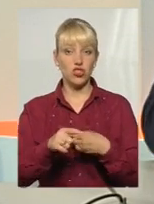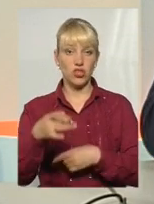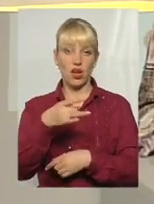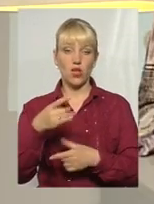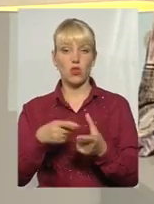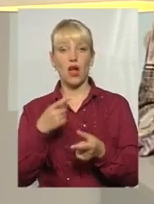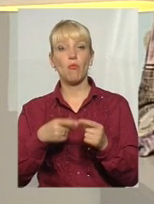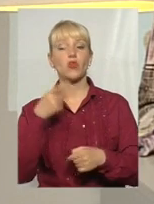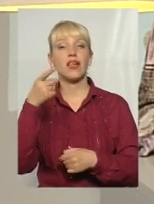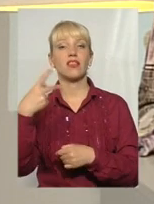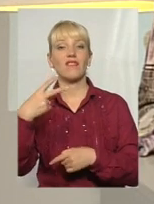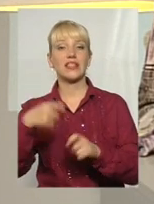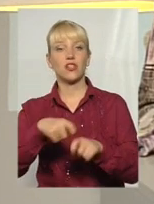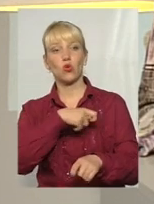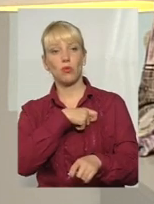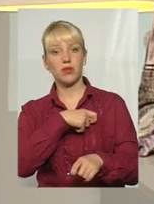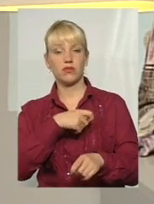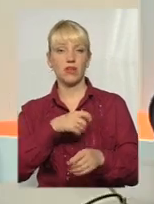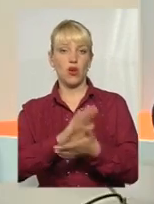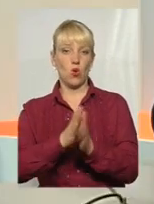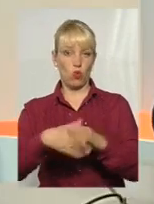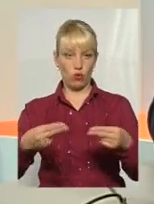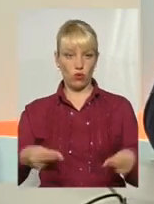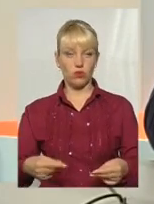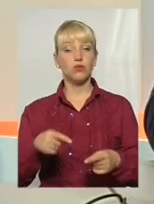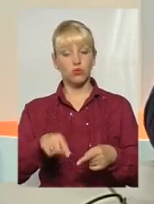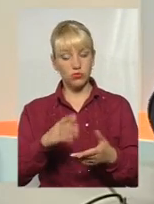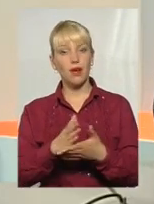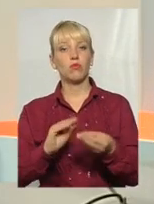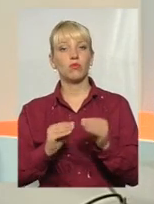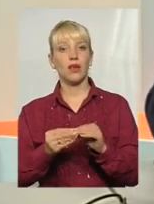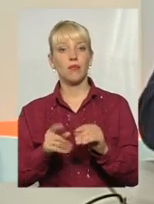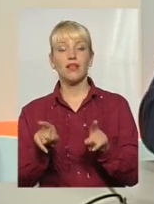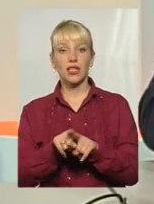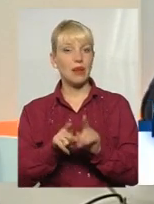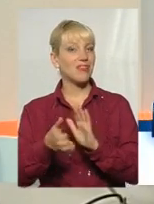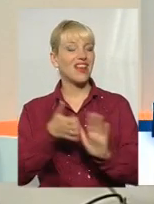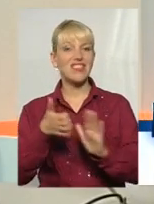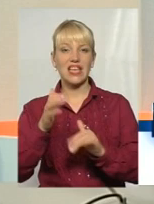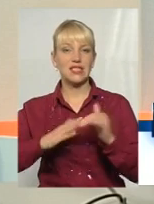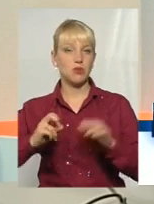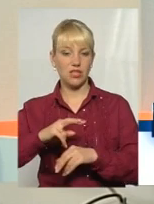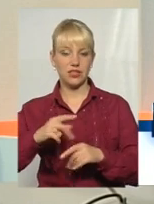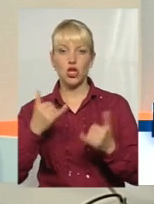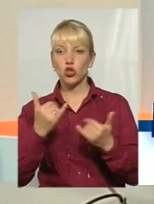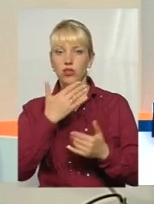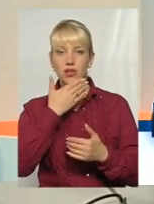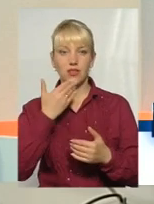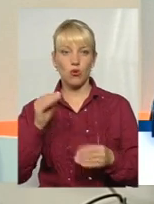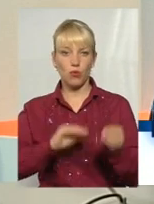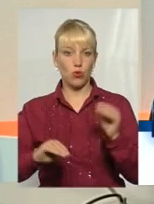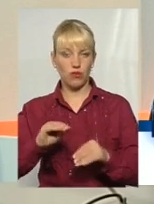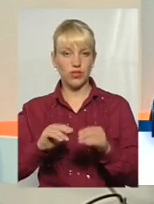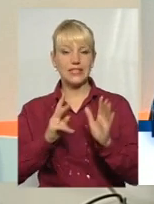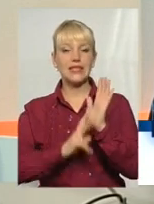20 кілометрів з ним укладати угоду. Тут проблема є. Мало того, не вистачає спеціалістів. Ми сьогодні комплектовані на 78